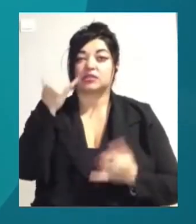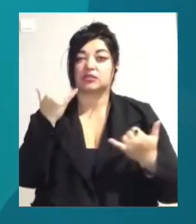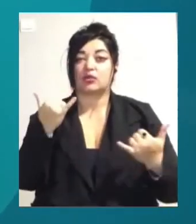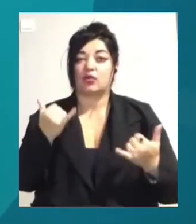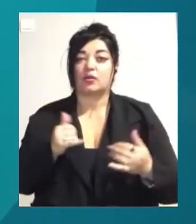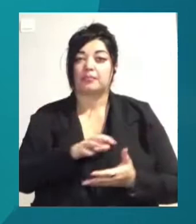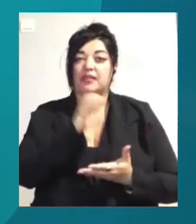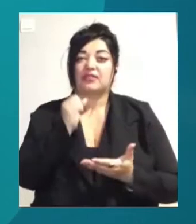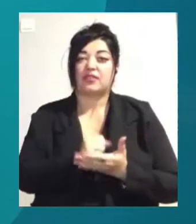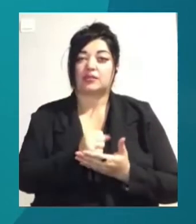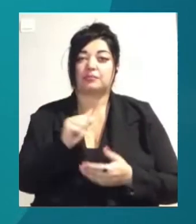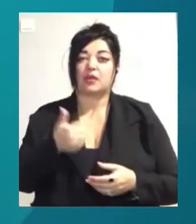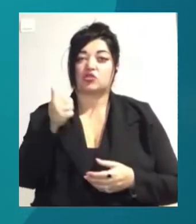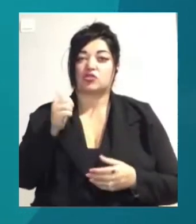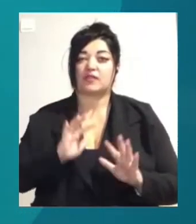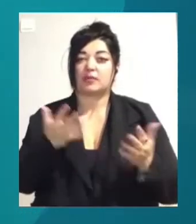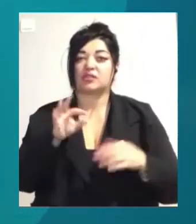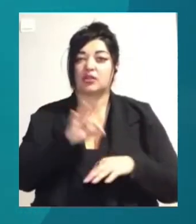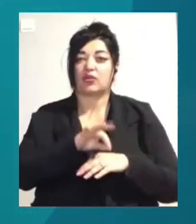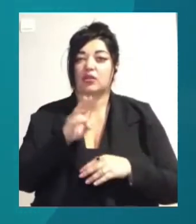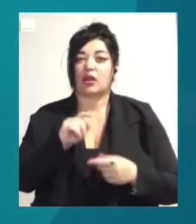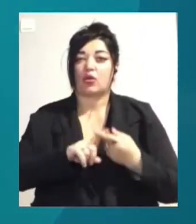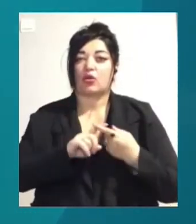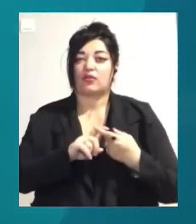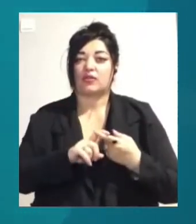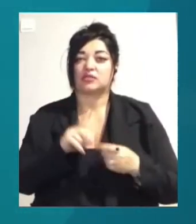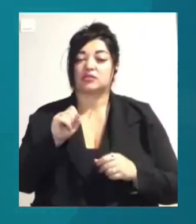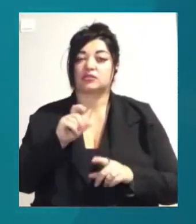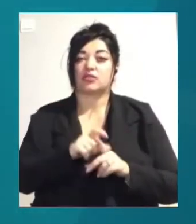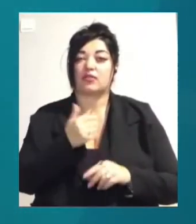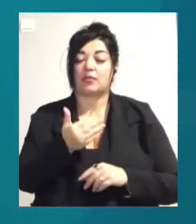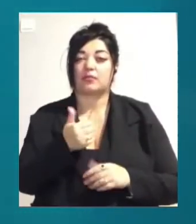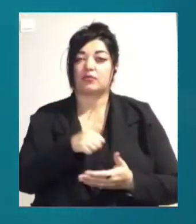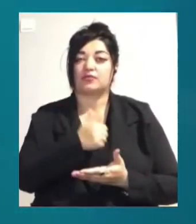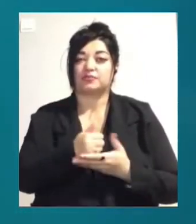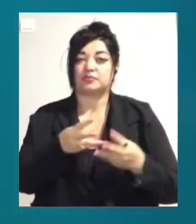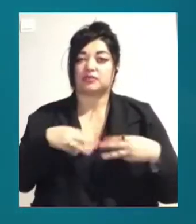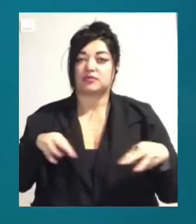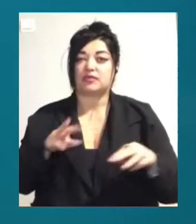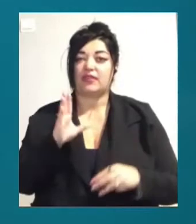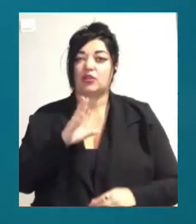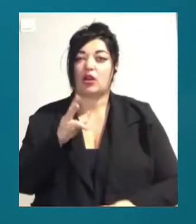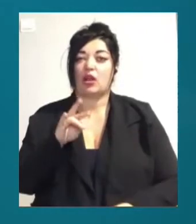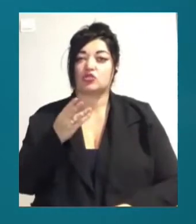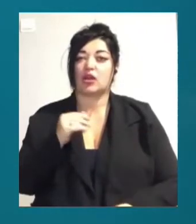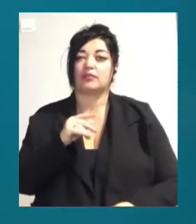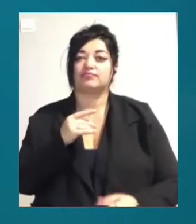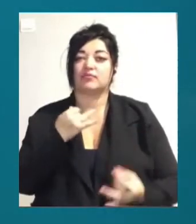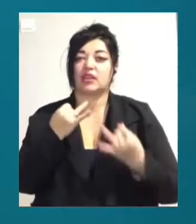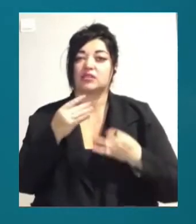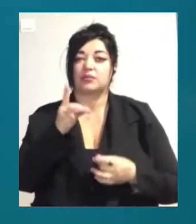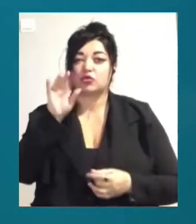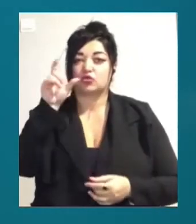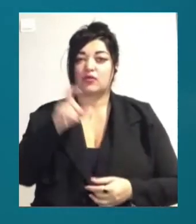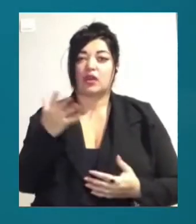випадок захворювання на коронавірус. За словами заступника голови Міністерства охорони здоров'я Віктора Ляшка, йдеться про чоловіка, який подорожував з дружиною